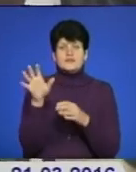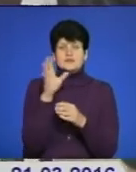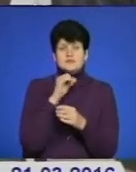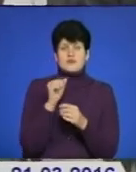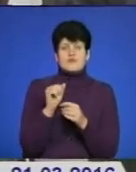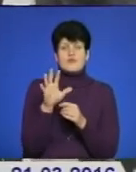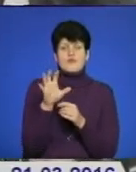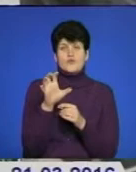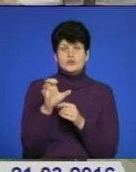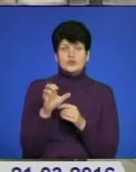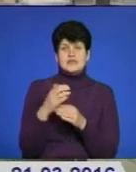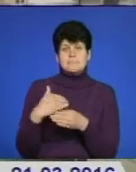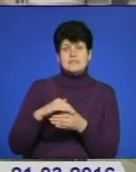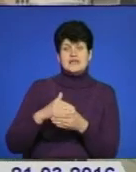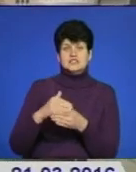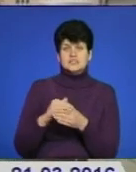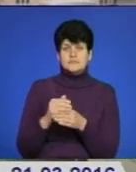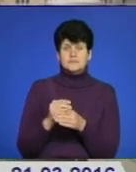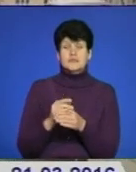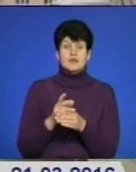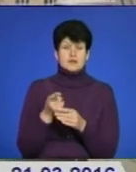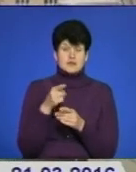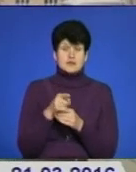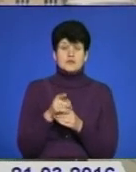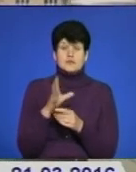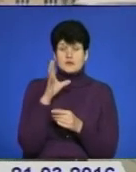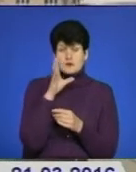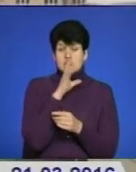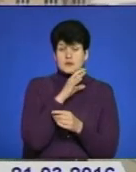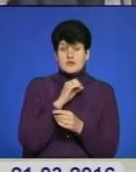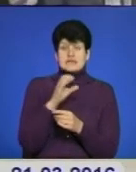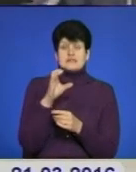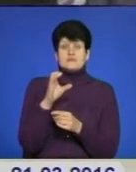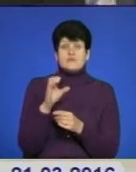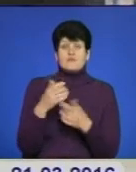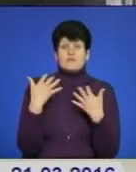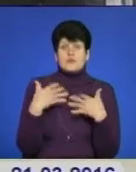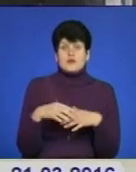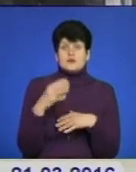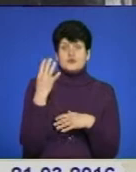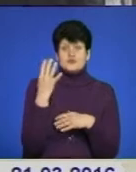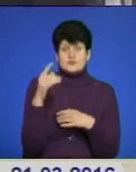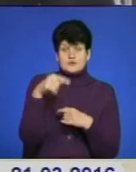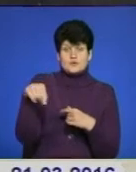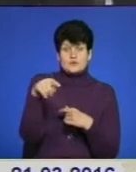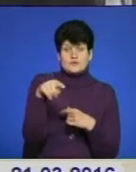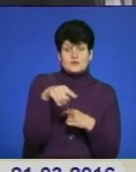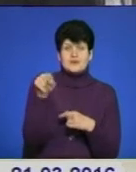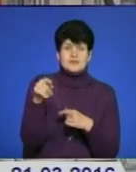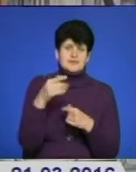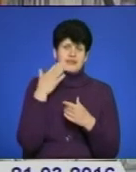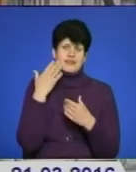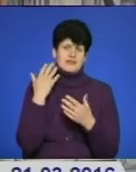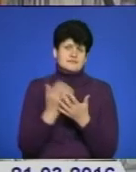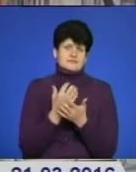фотоаппарат та планшет. Завдяки злочинним діям юного зловмисника у селі з дороги пропали чотири люки. Їх крадій задля легкого